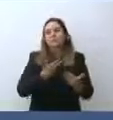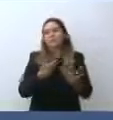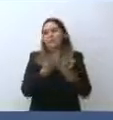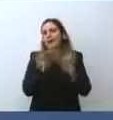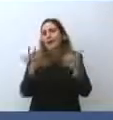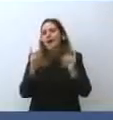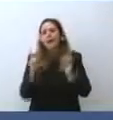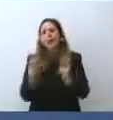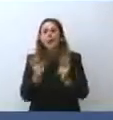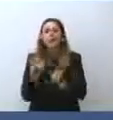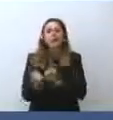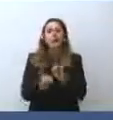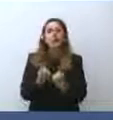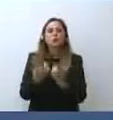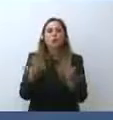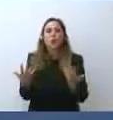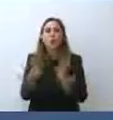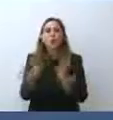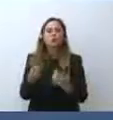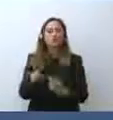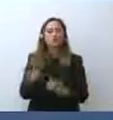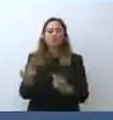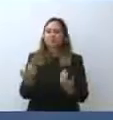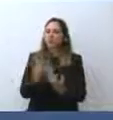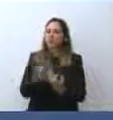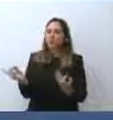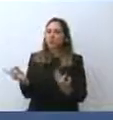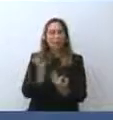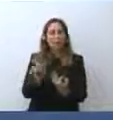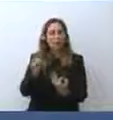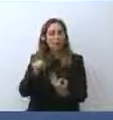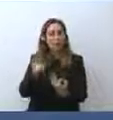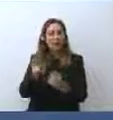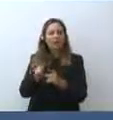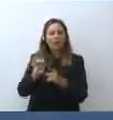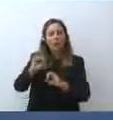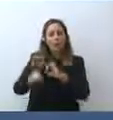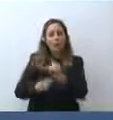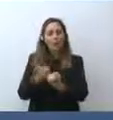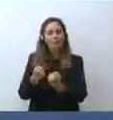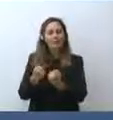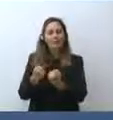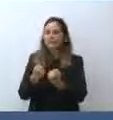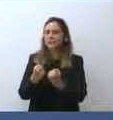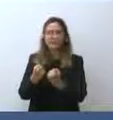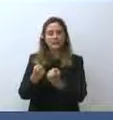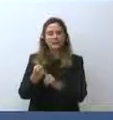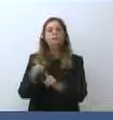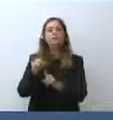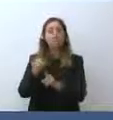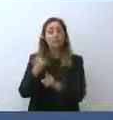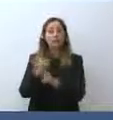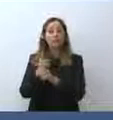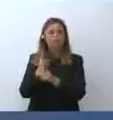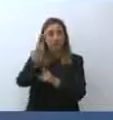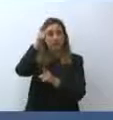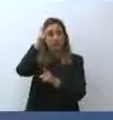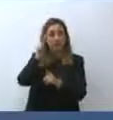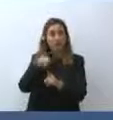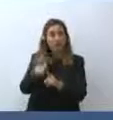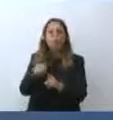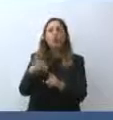riprovevoli per il modo in cui sono state condotte e anche lì il Governo dovrà